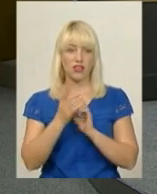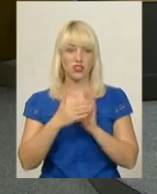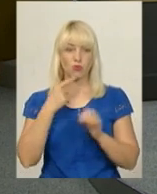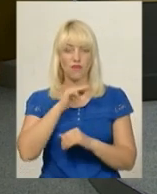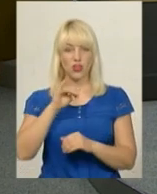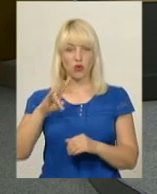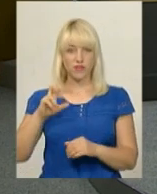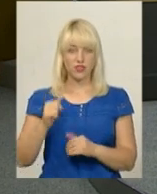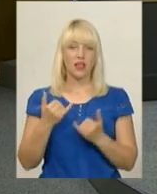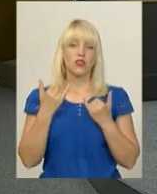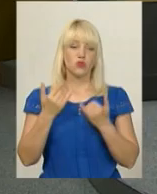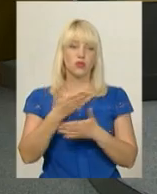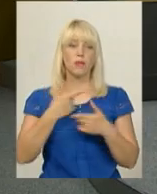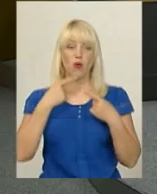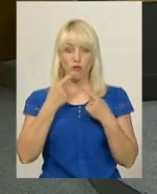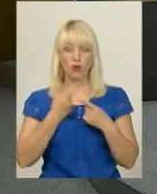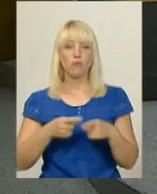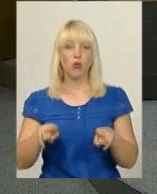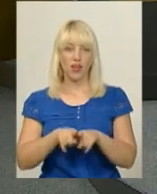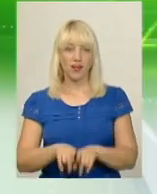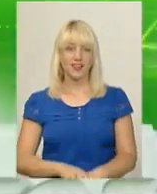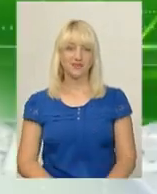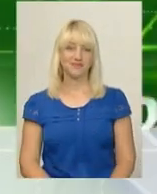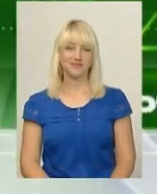Фіновська. І сьогодні ми говоримо про таке.